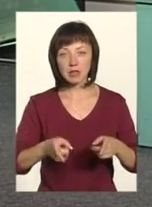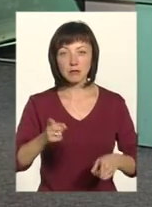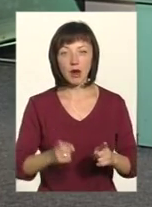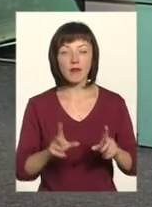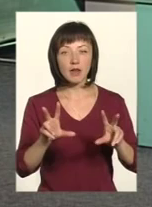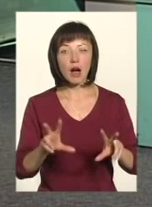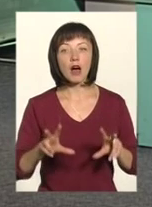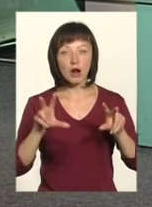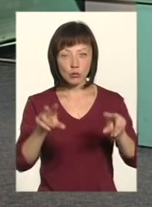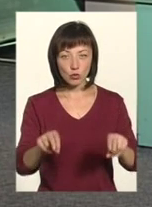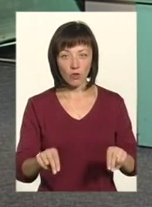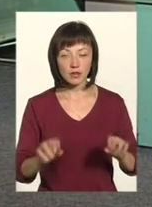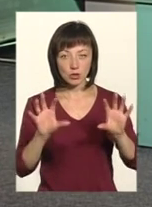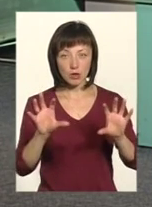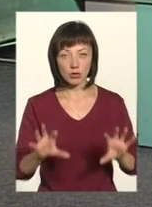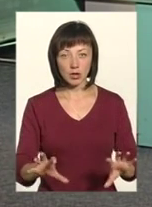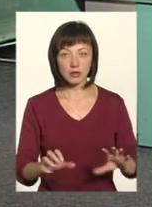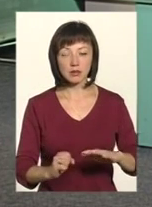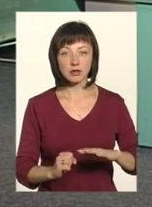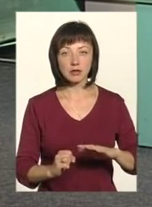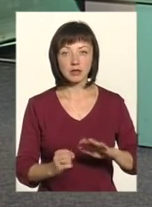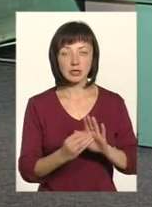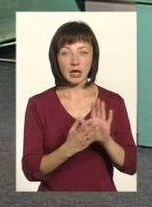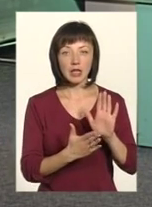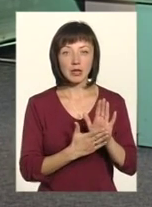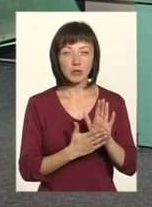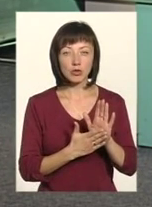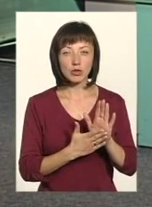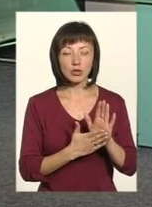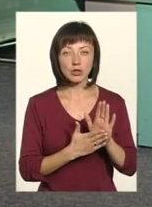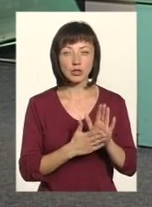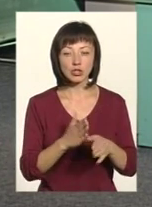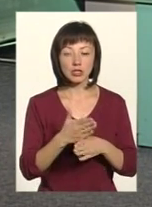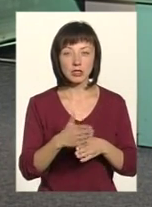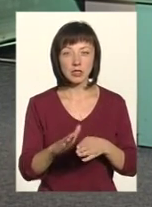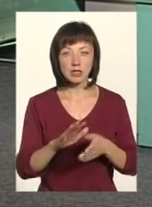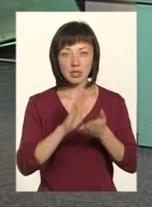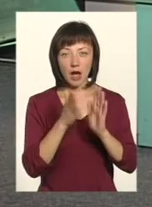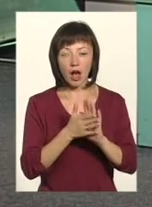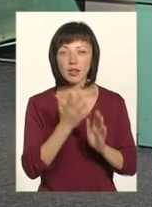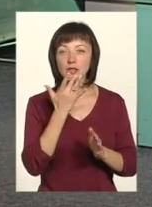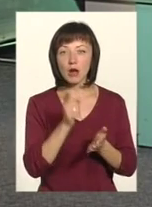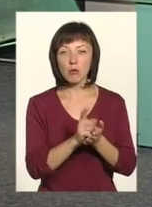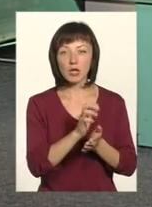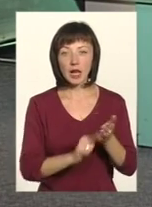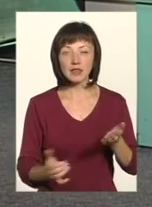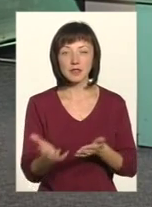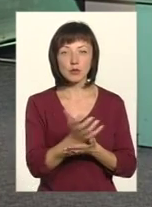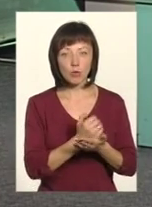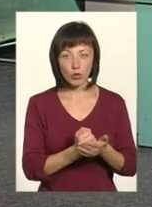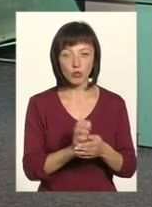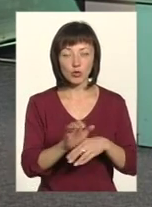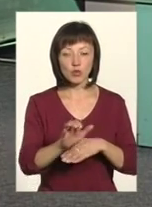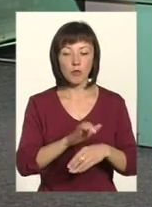гарантовано законодавчо закріплює частину загальнонаціональних податків і зборів, які безпосередньо